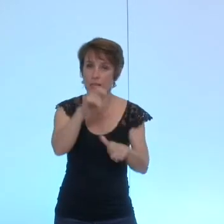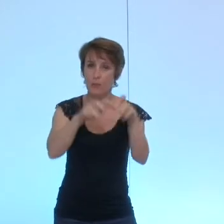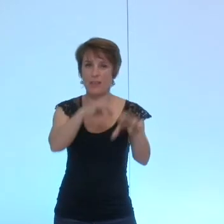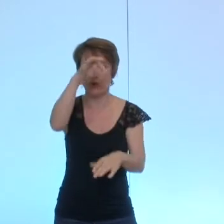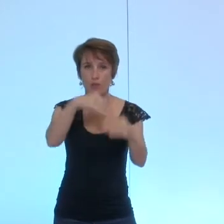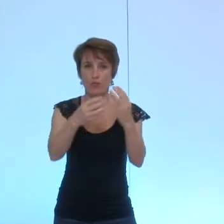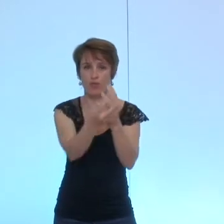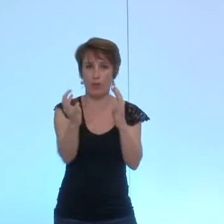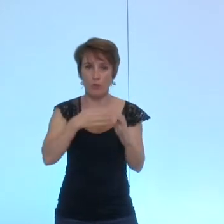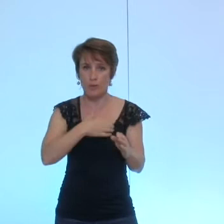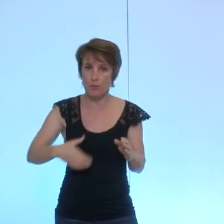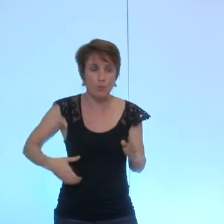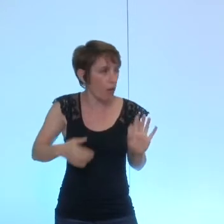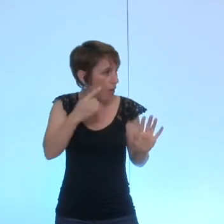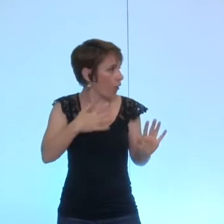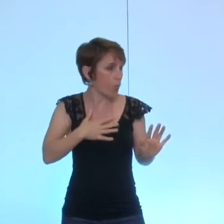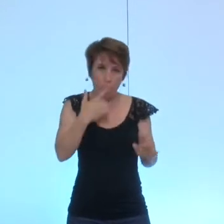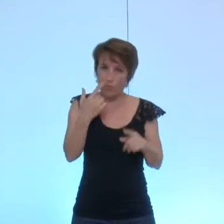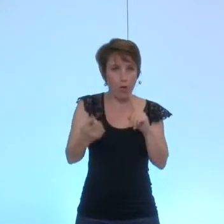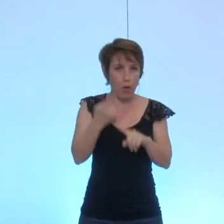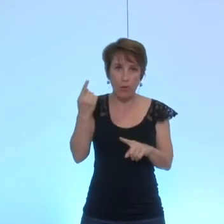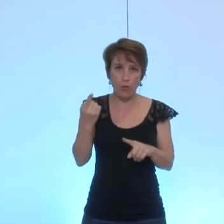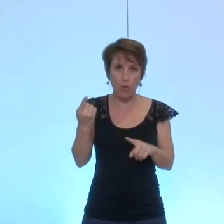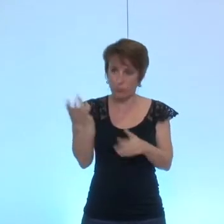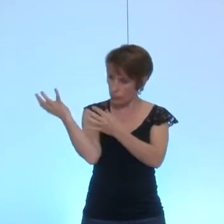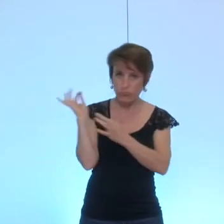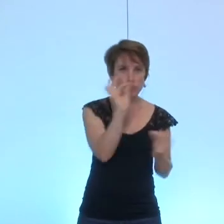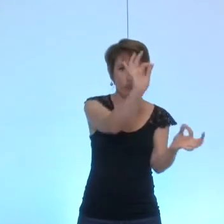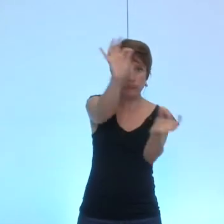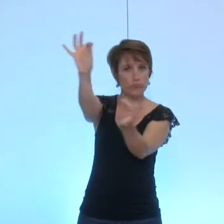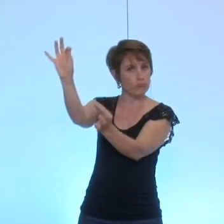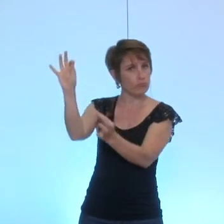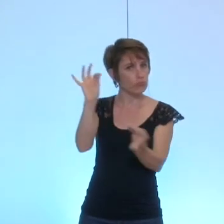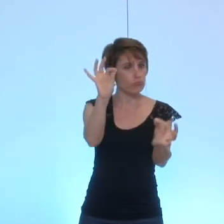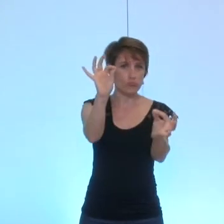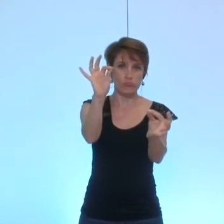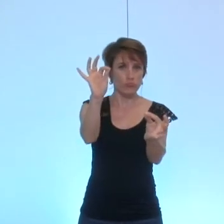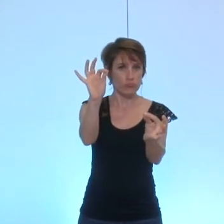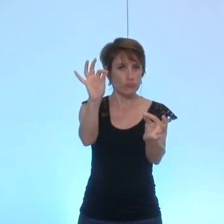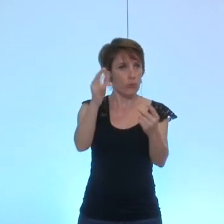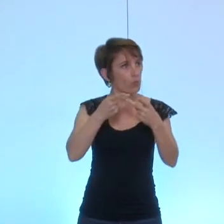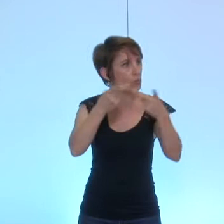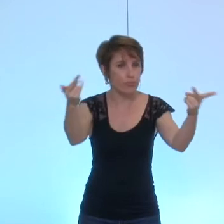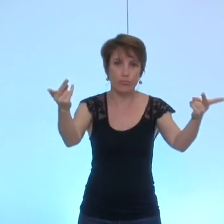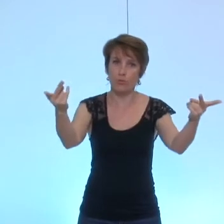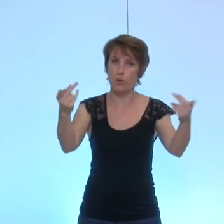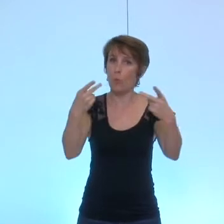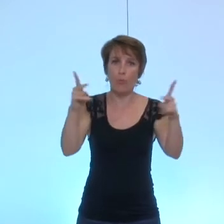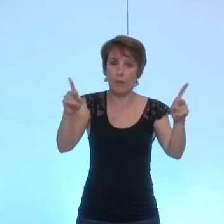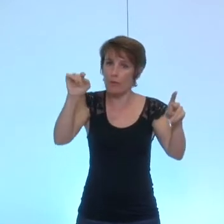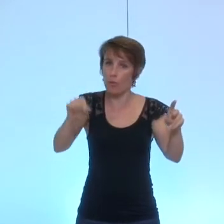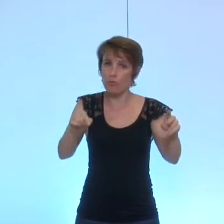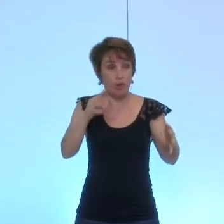nous semble important que cela soit que cela fasse l'objet de la publicité et donc de la transparence